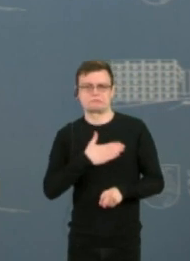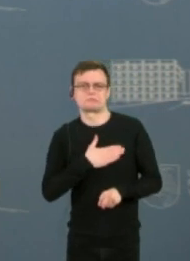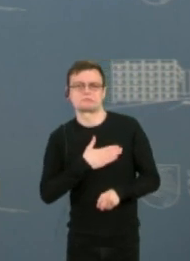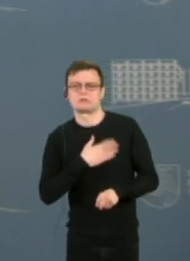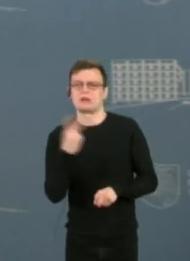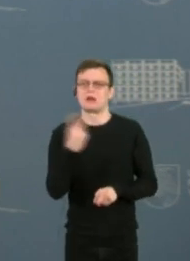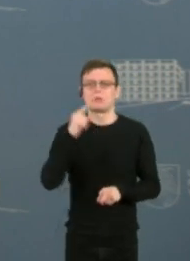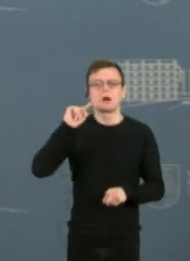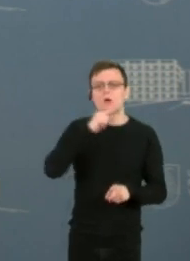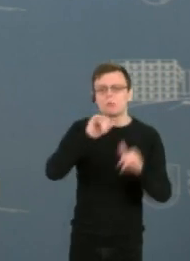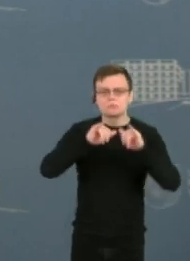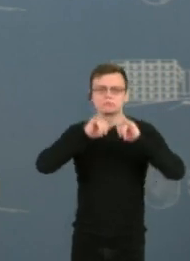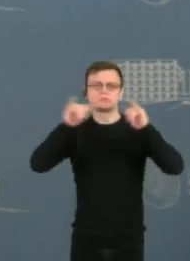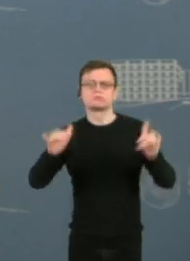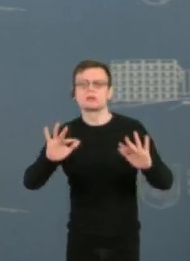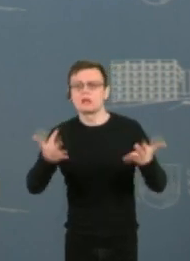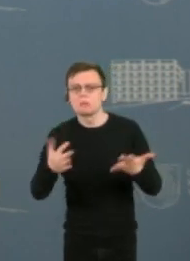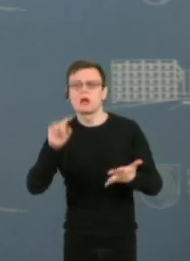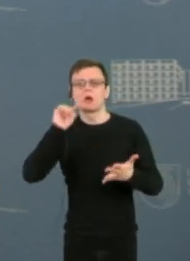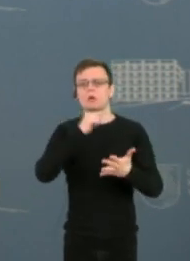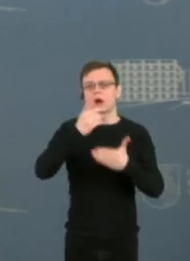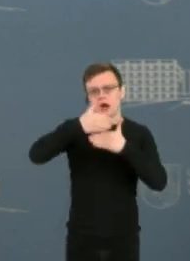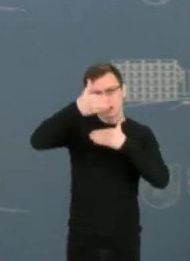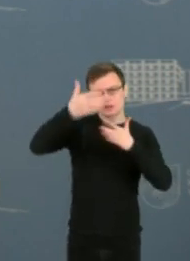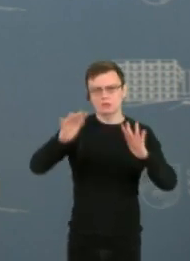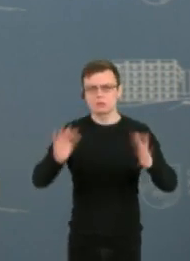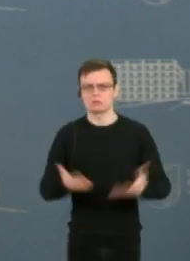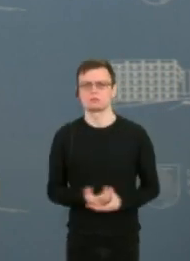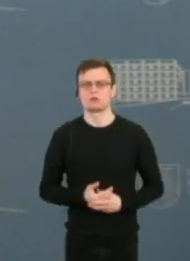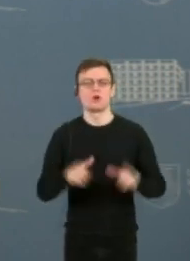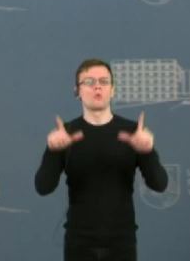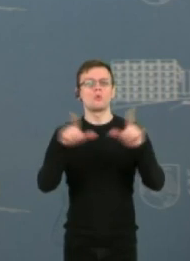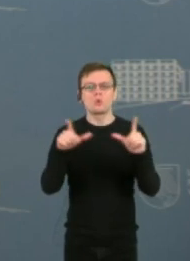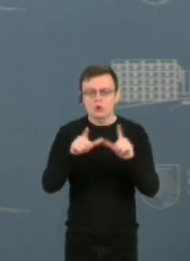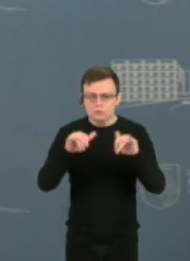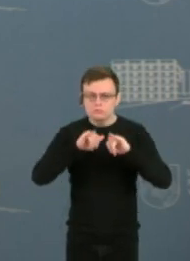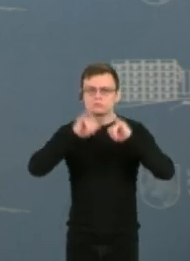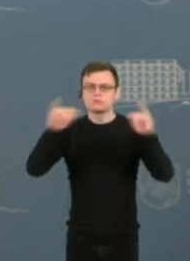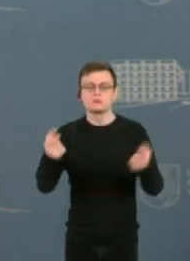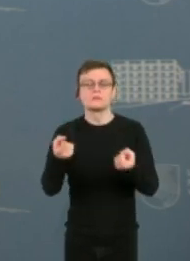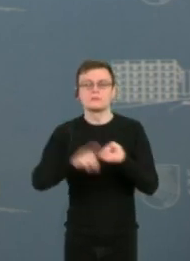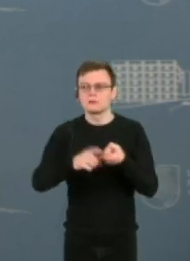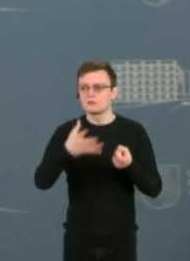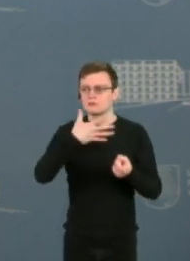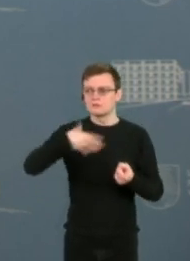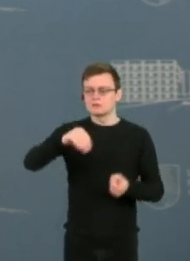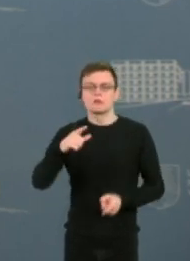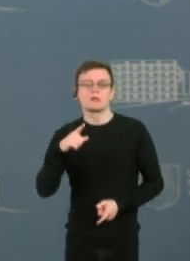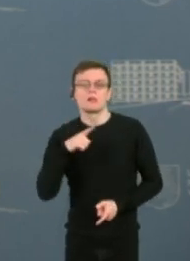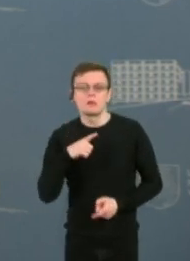vystėmesis, mūsų ekonomikos ateitis ūkio augimas, o to visi labai laukiame.